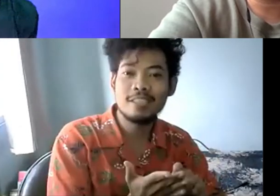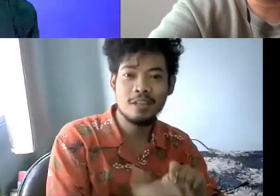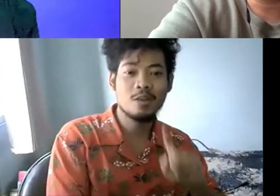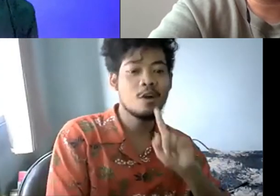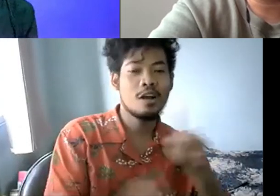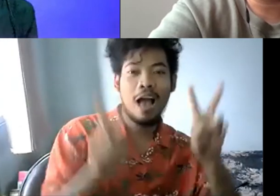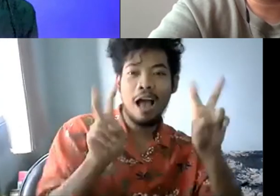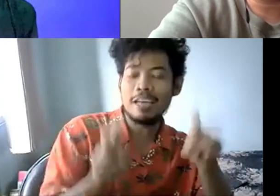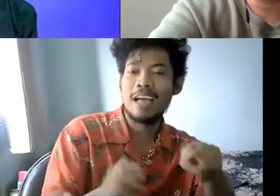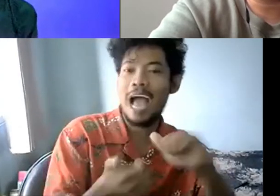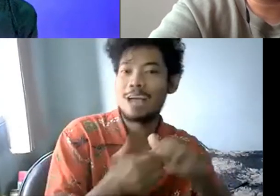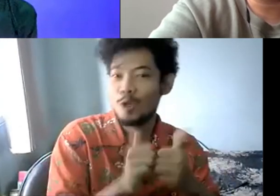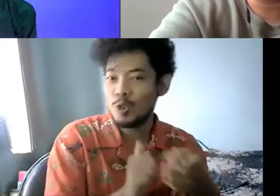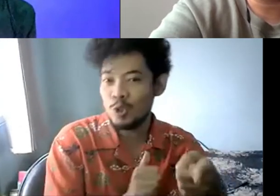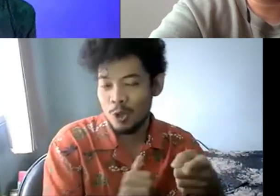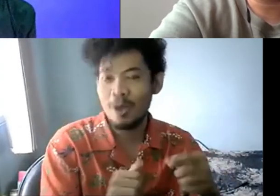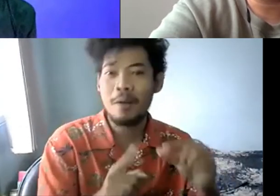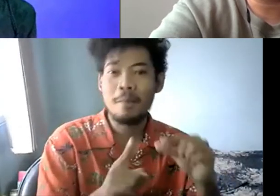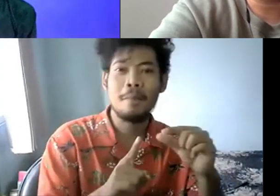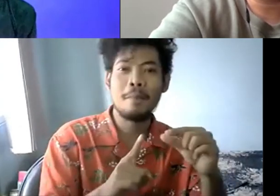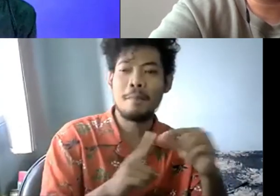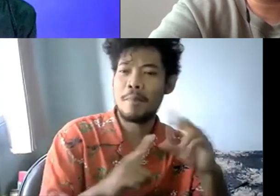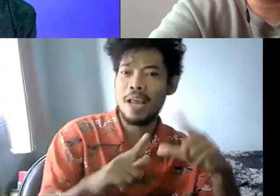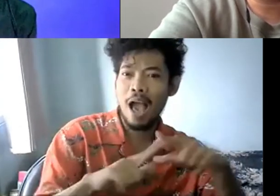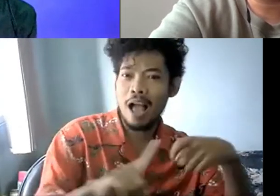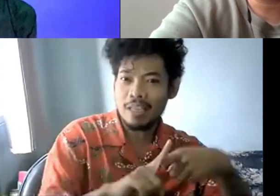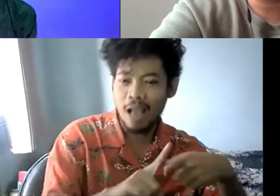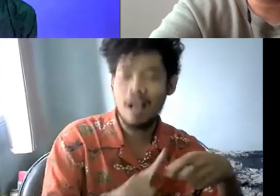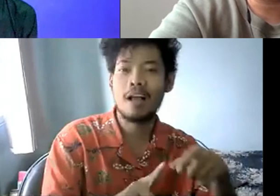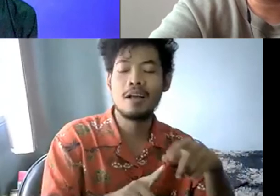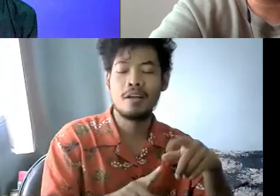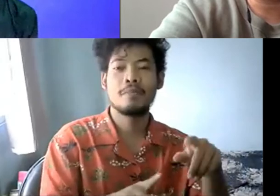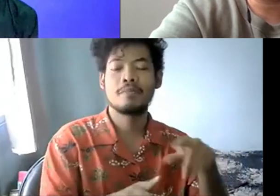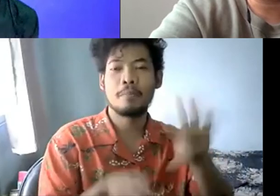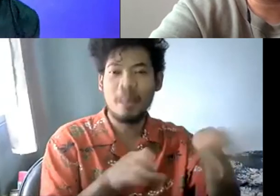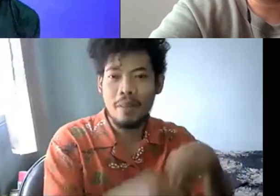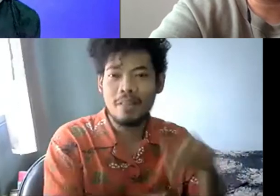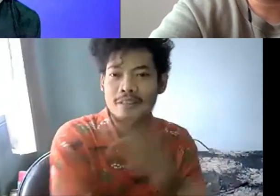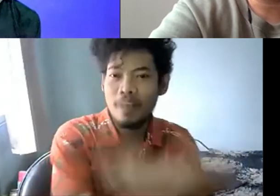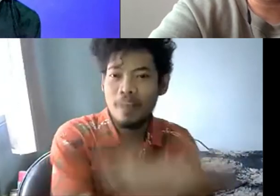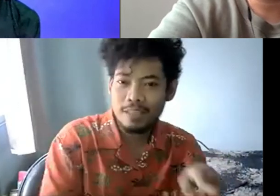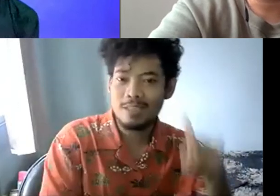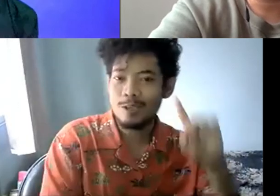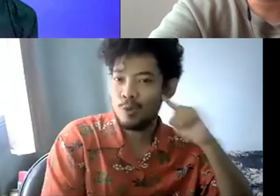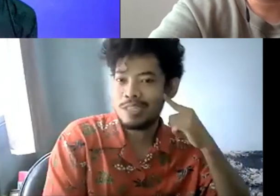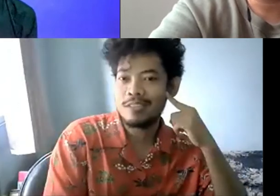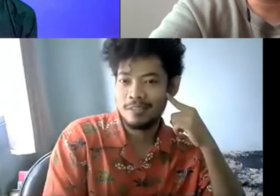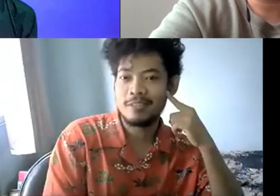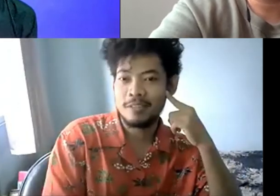speaker itu berbicara apa ketika kursus, kursusnya seperti apa.